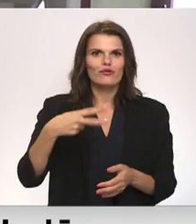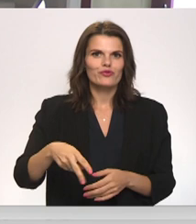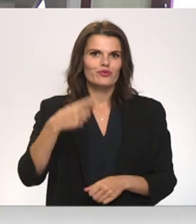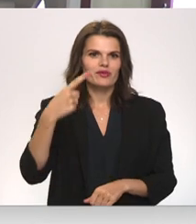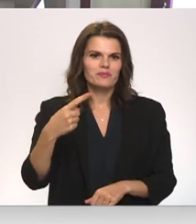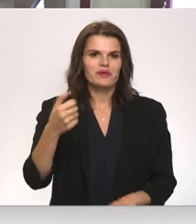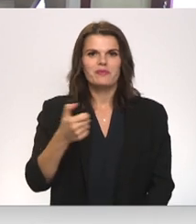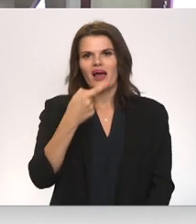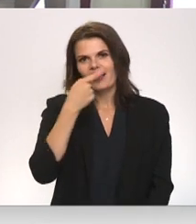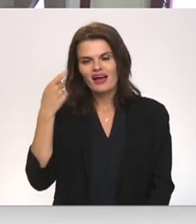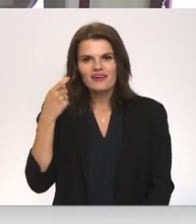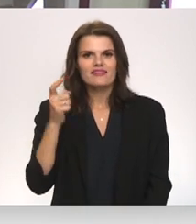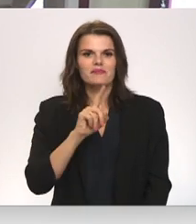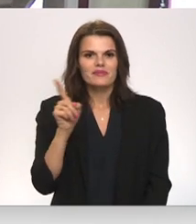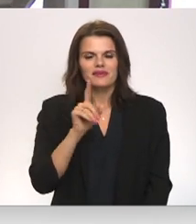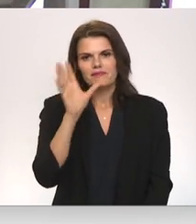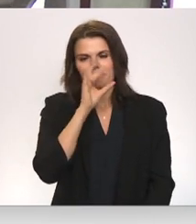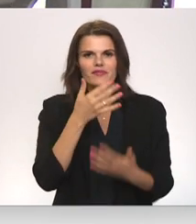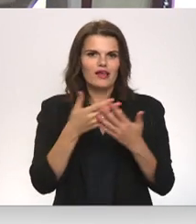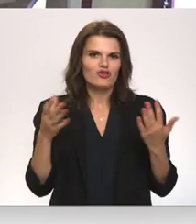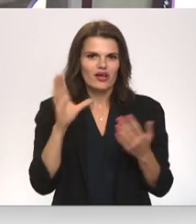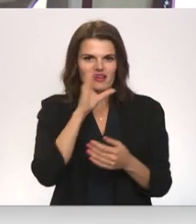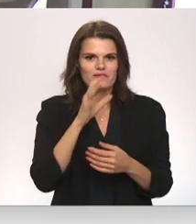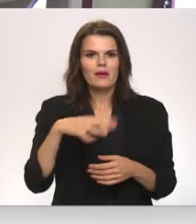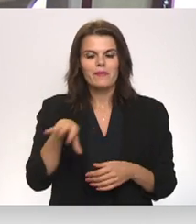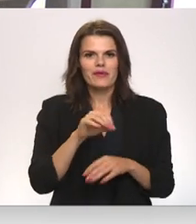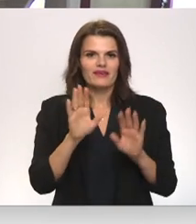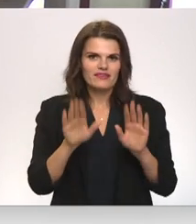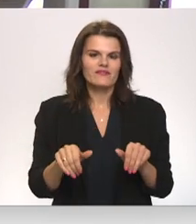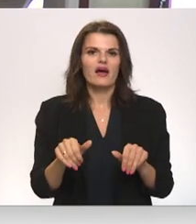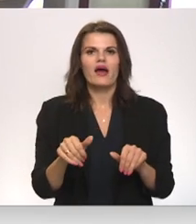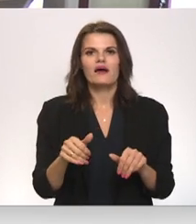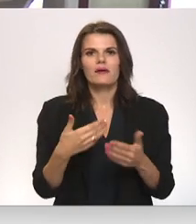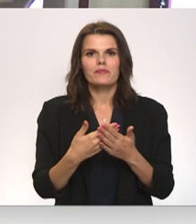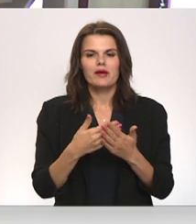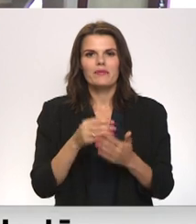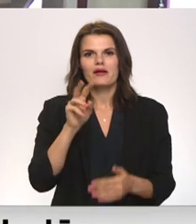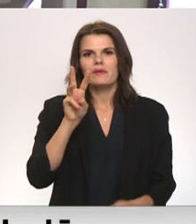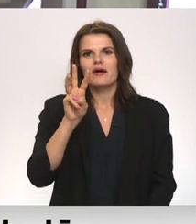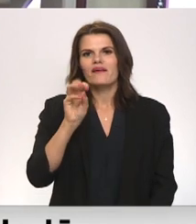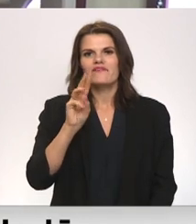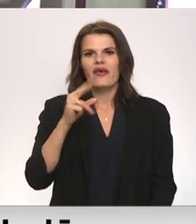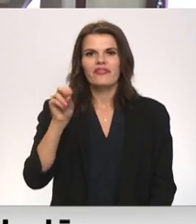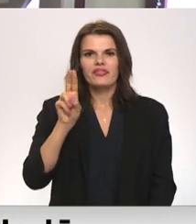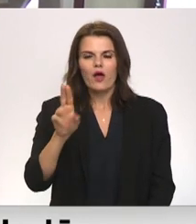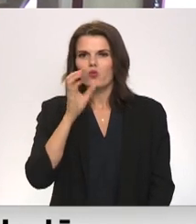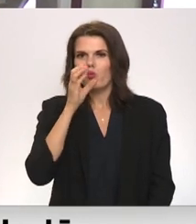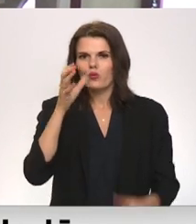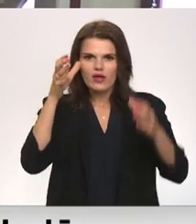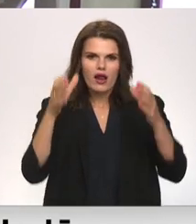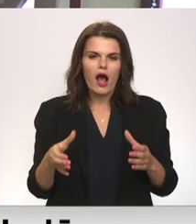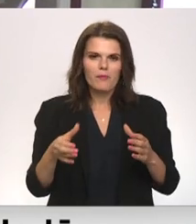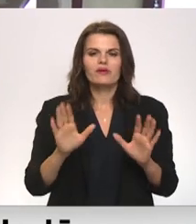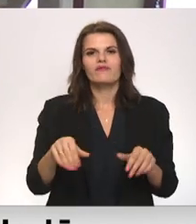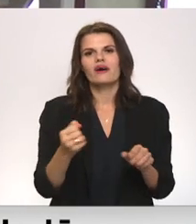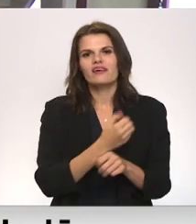gadsimtā ir potenciāli visādas citas iespējas. Mēs jau varam kaut vai paņemt vendents ūdens aparātu, kurā ir iespējams dabūt